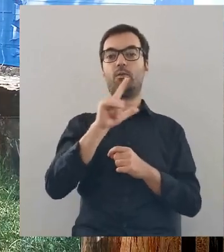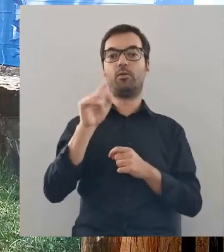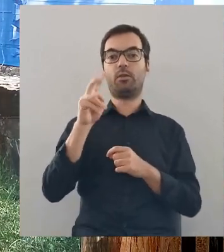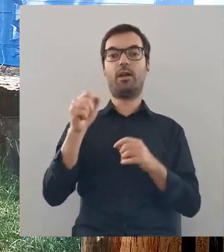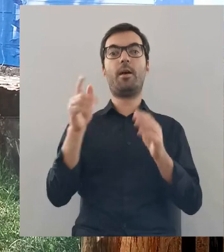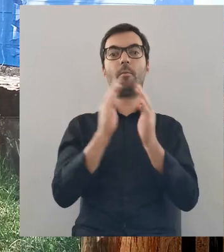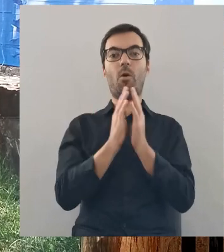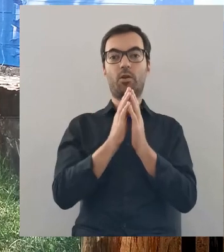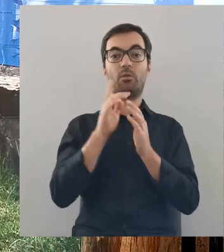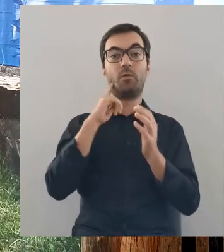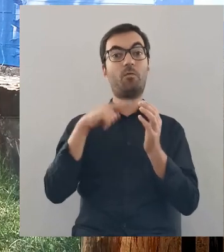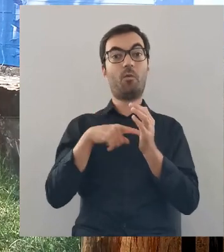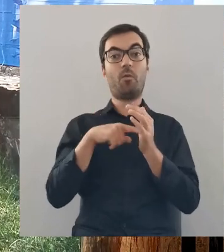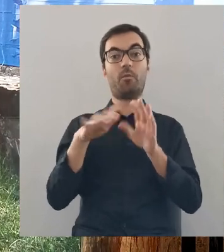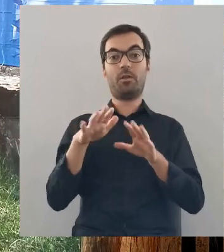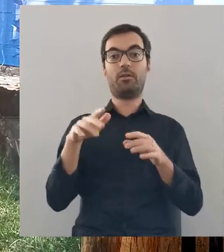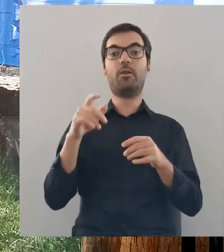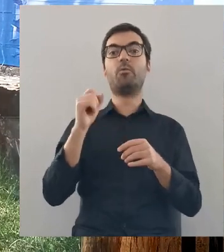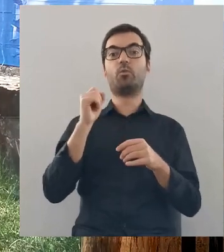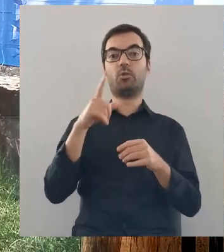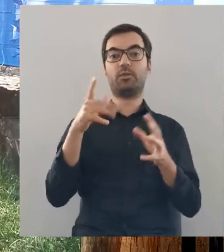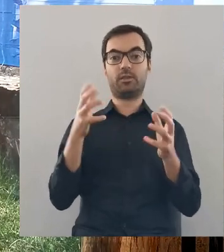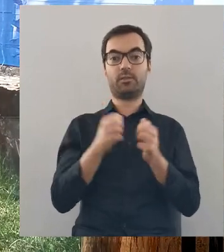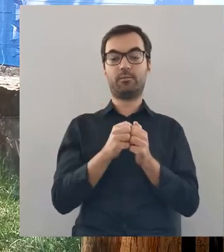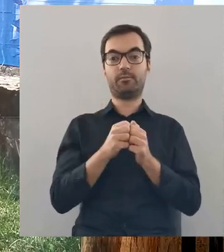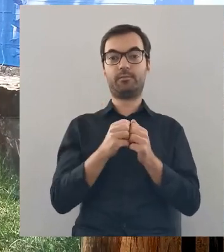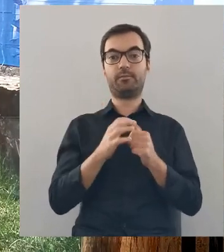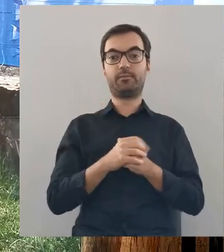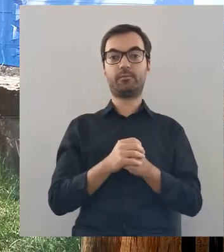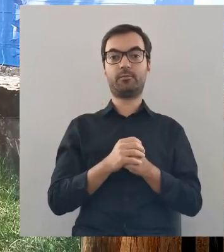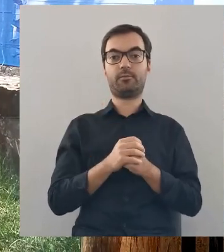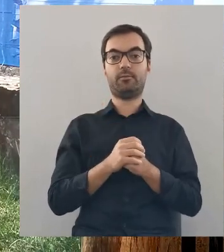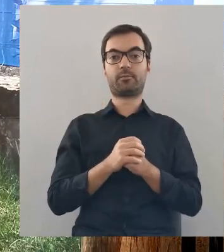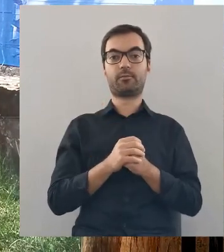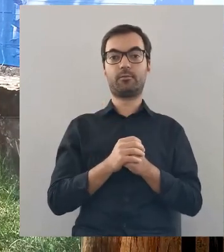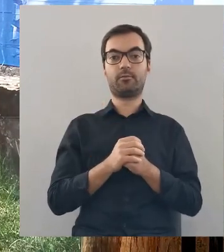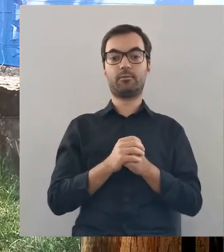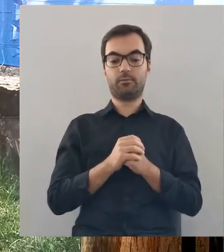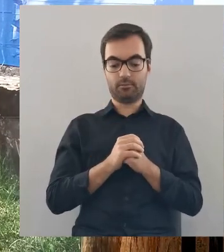Mogiłką. I tam właśnie odnaleziono